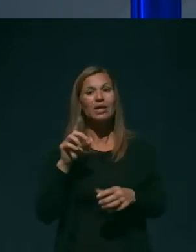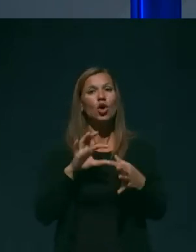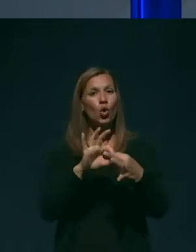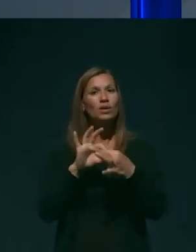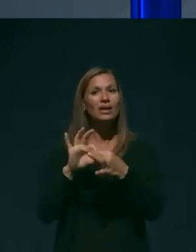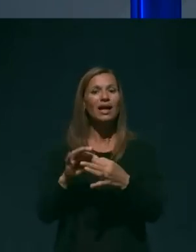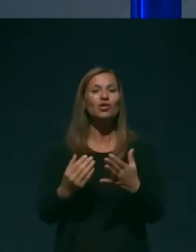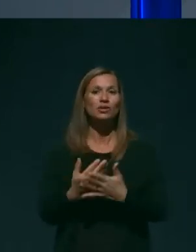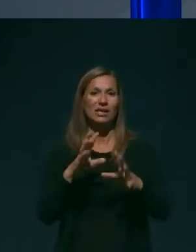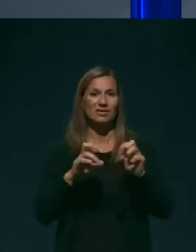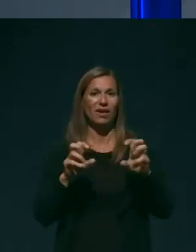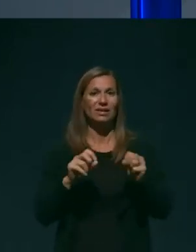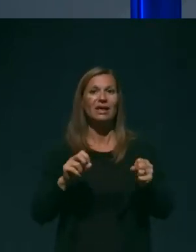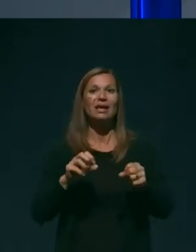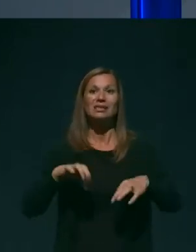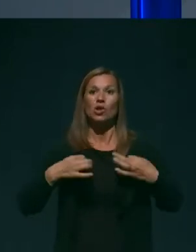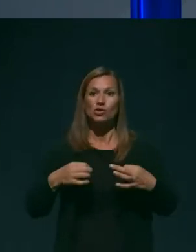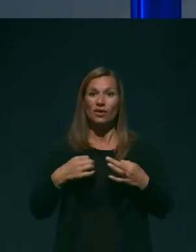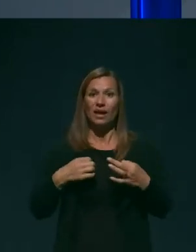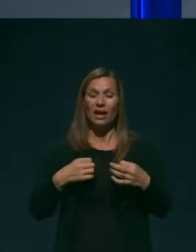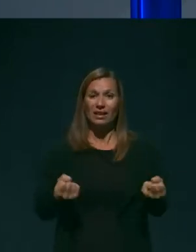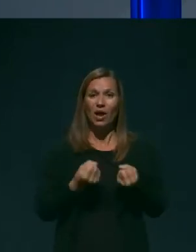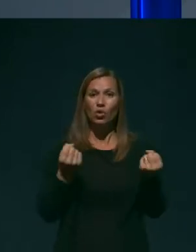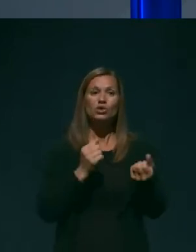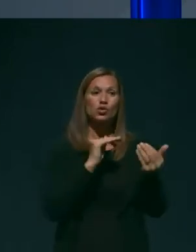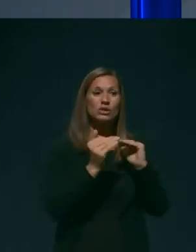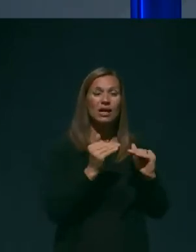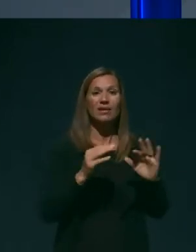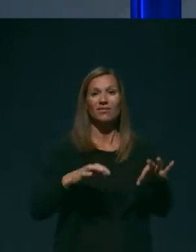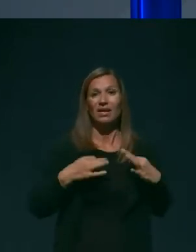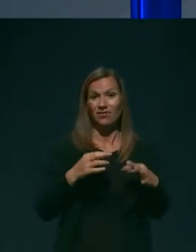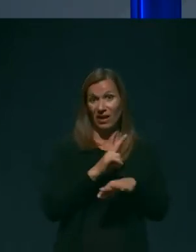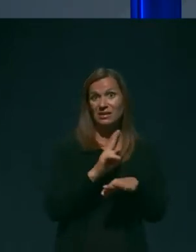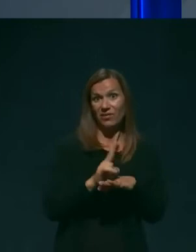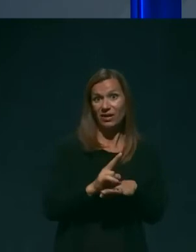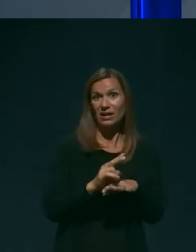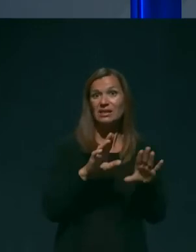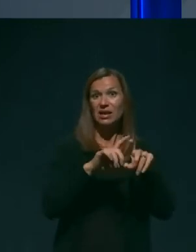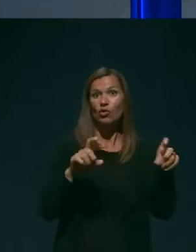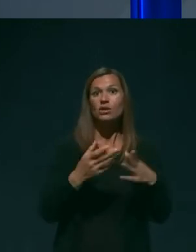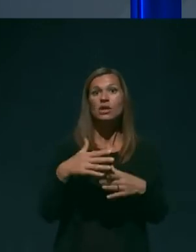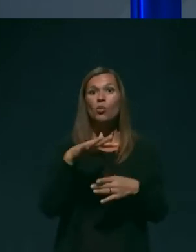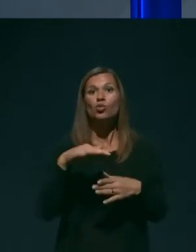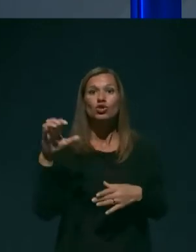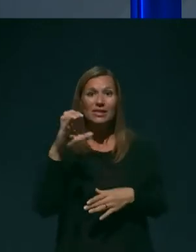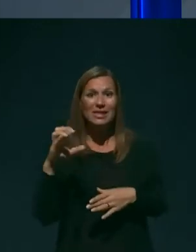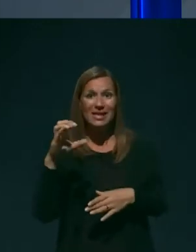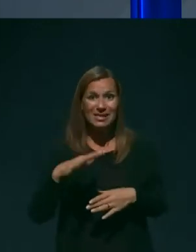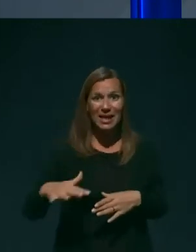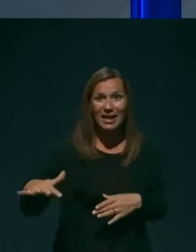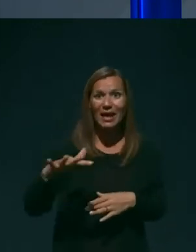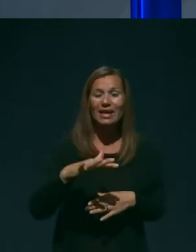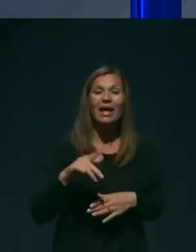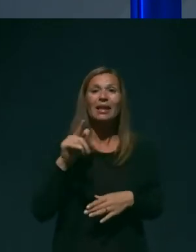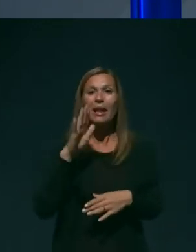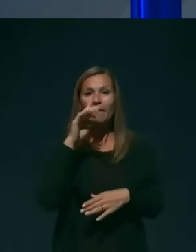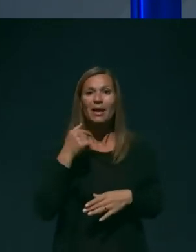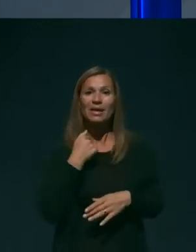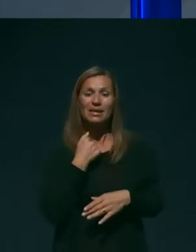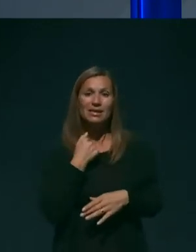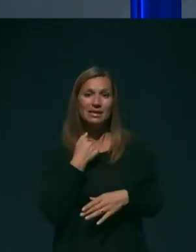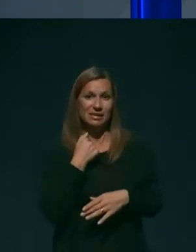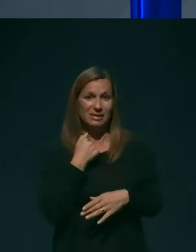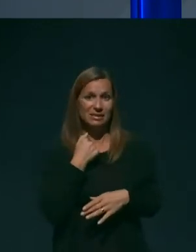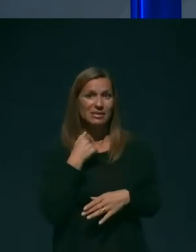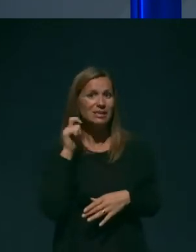izvajanje zdravstvene dejavnosti v socialnih varstvenih zavodih za območje celske regije, ter magistra Mateja, magistrica